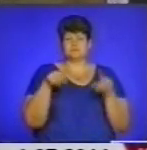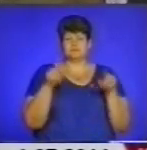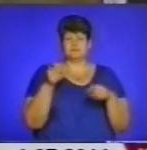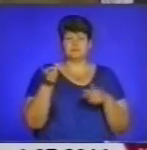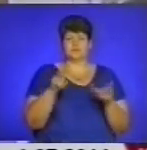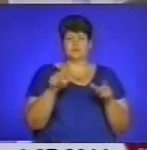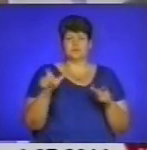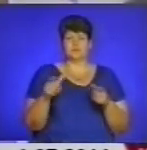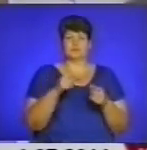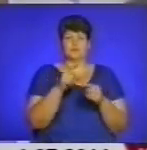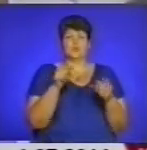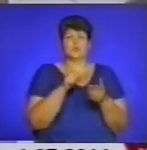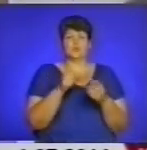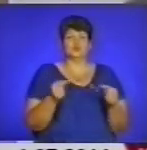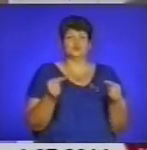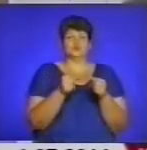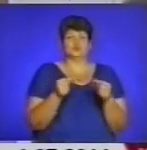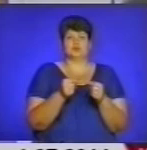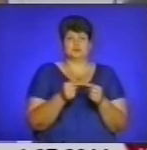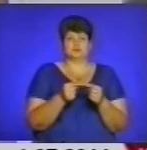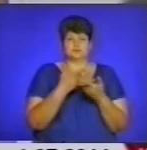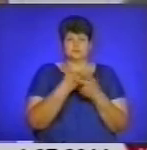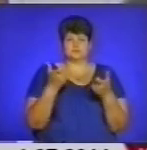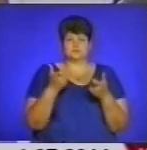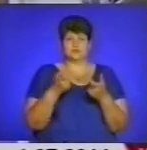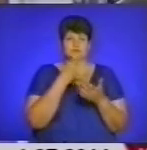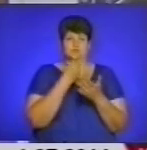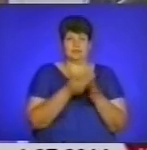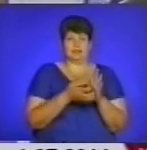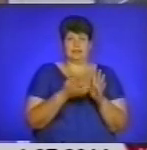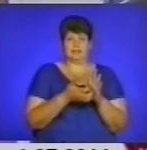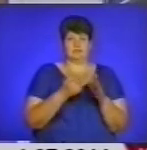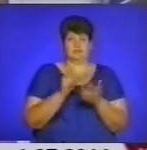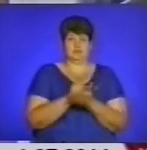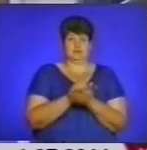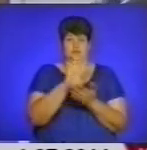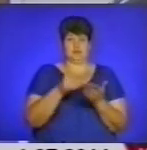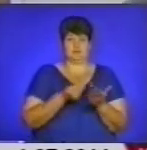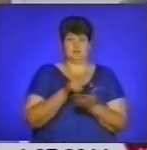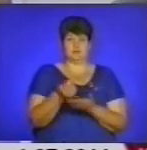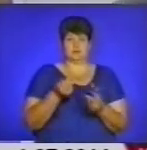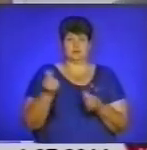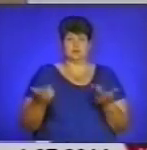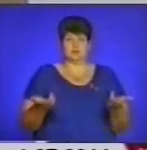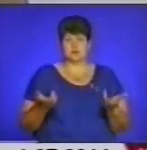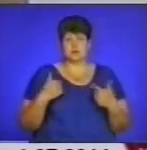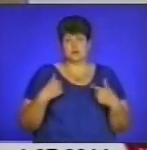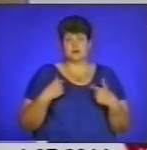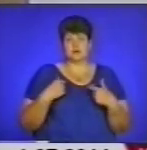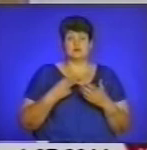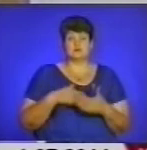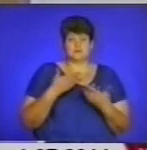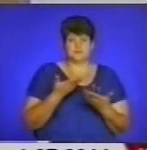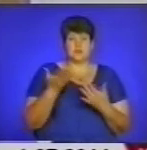інформацію. Я бачу, що в ній не вистачить пенсії, щоб оплатити все. А то мені звертають. Я раніше